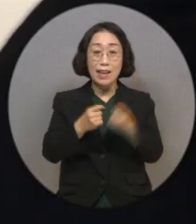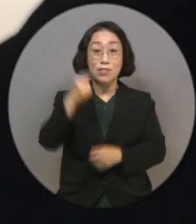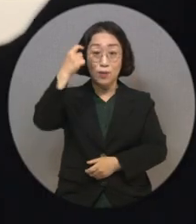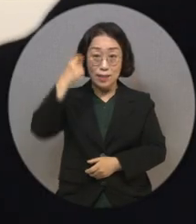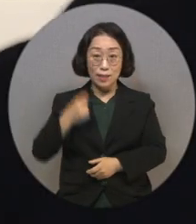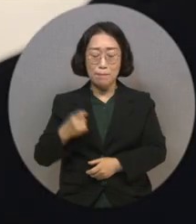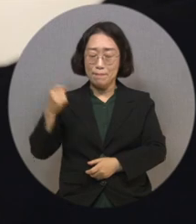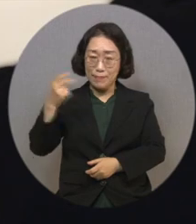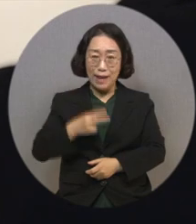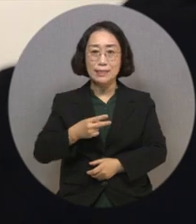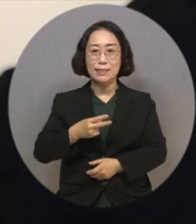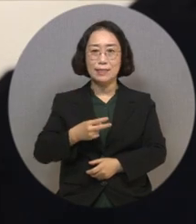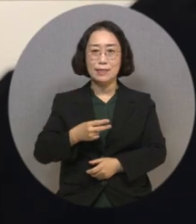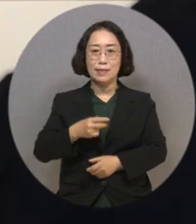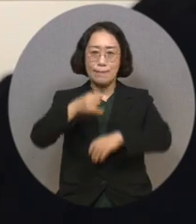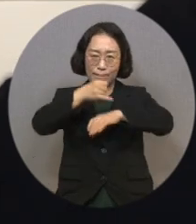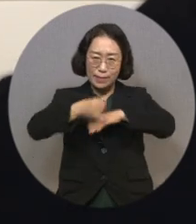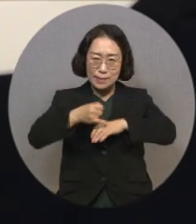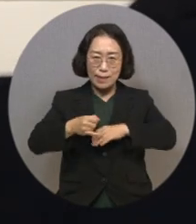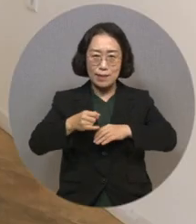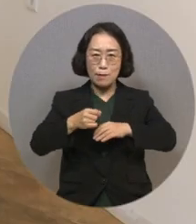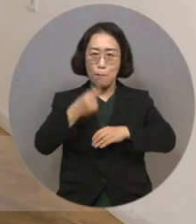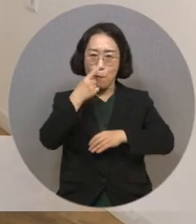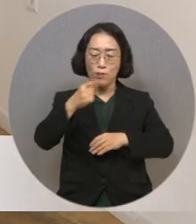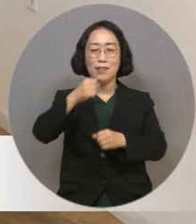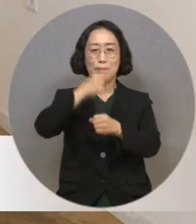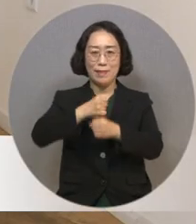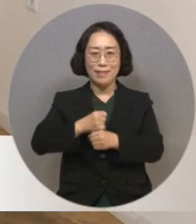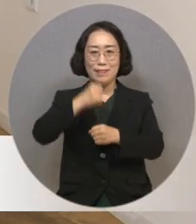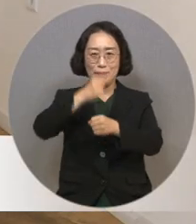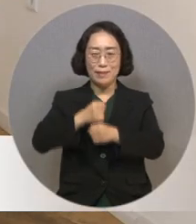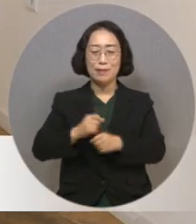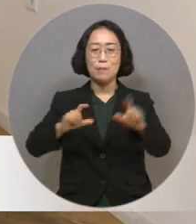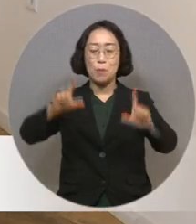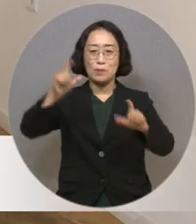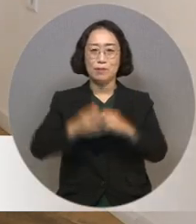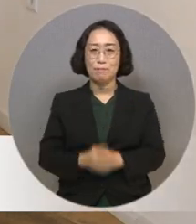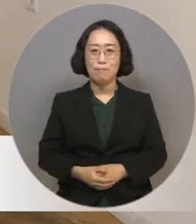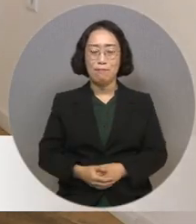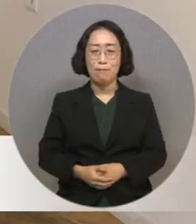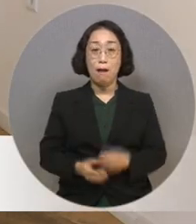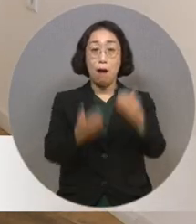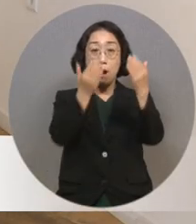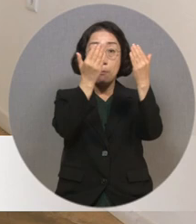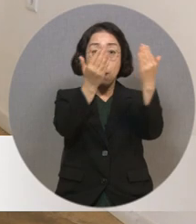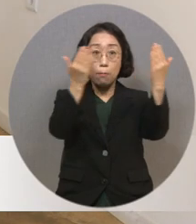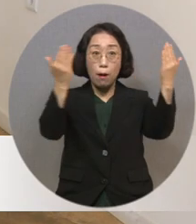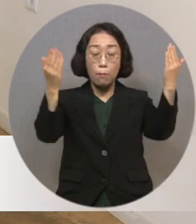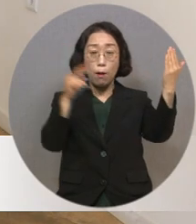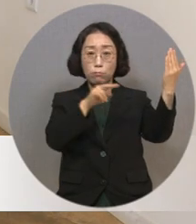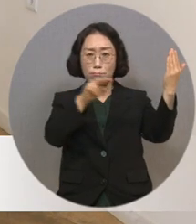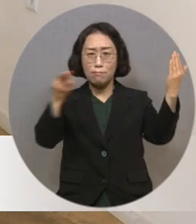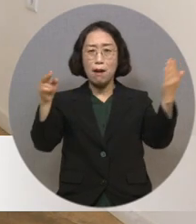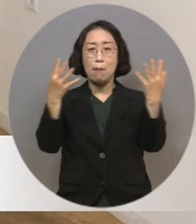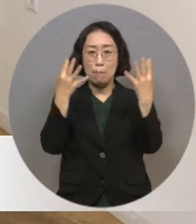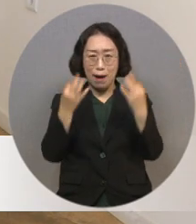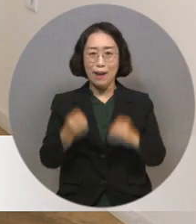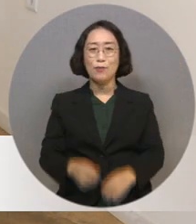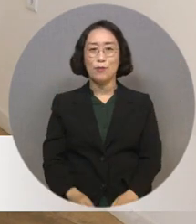재탄생시켰습니다. 여러 가지 많은 작품들이 지금 전시되어 있는 것 같아요.